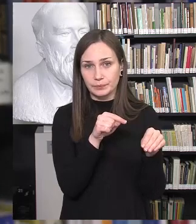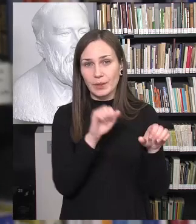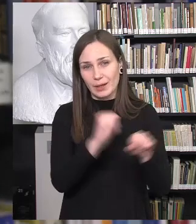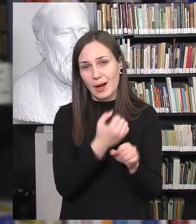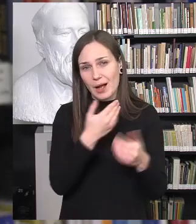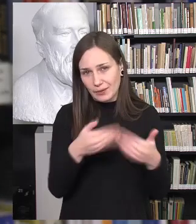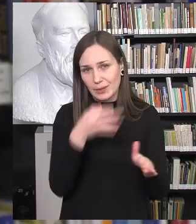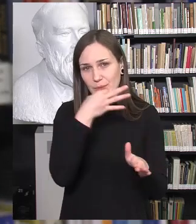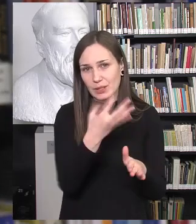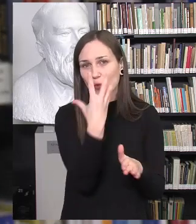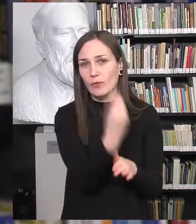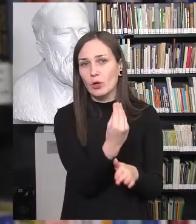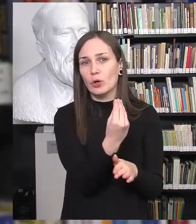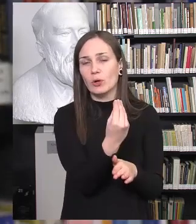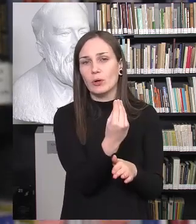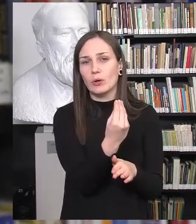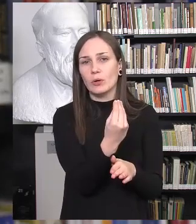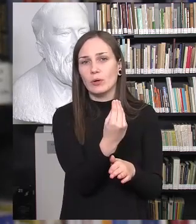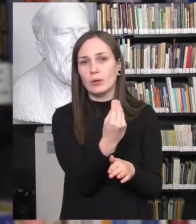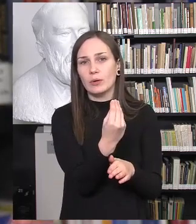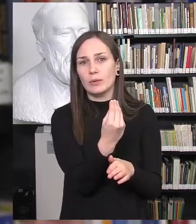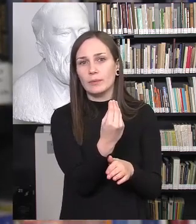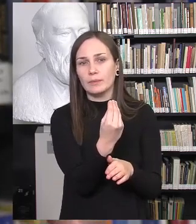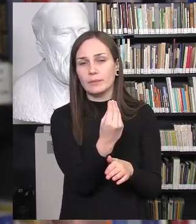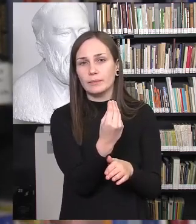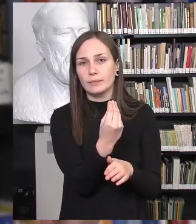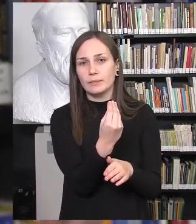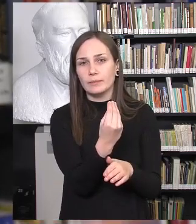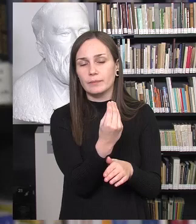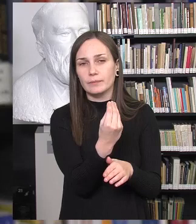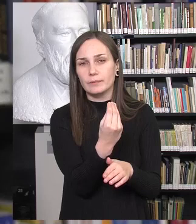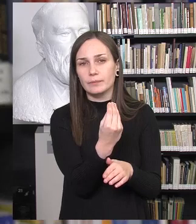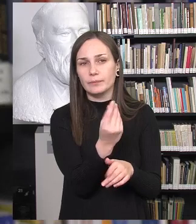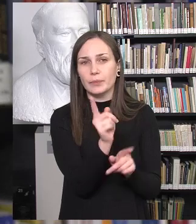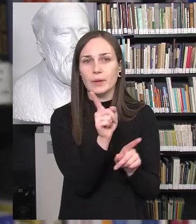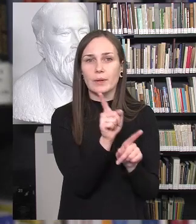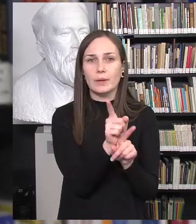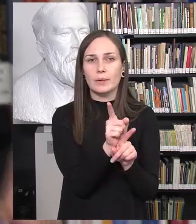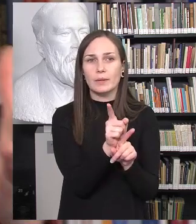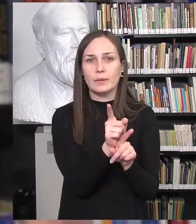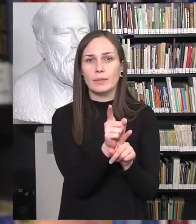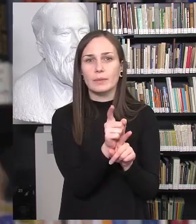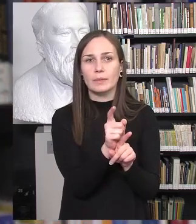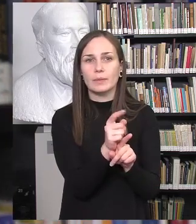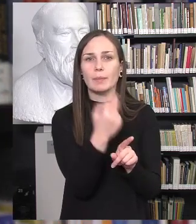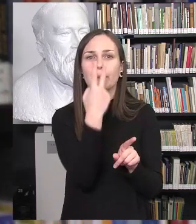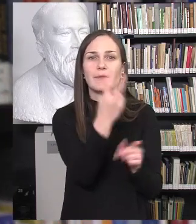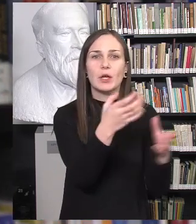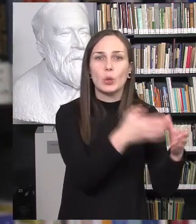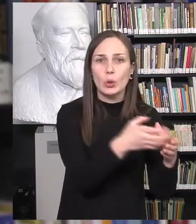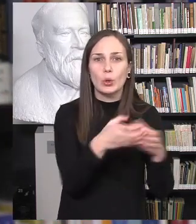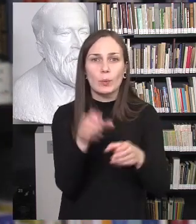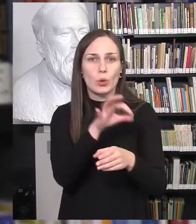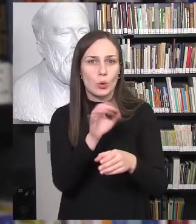pasakyti, tai nebus ni vienos, ni kitos, ar ten, žinia, reikia dviejų polių, gal jų yra ir